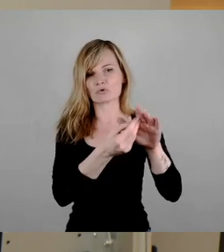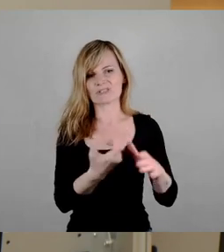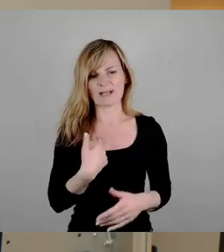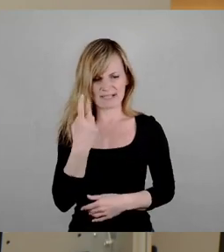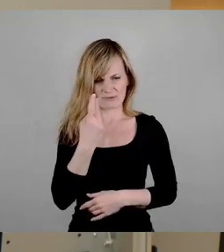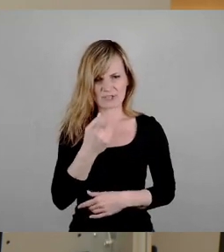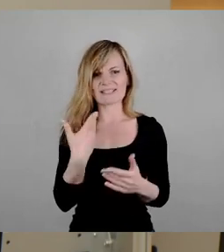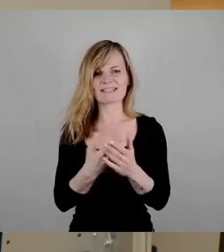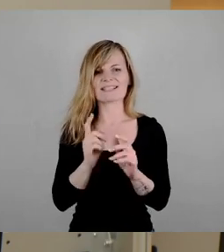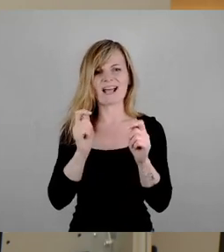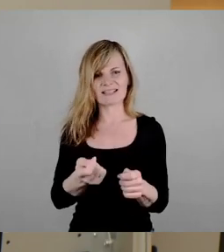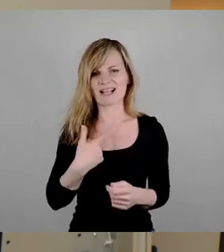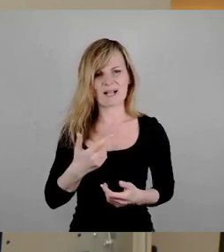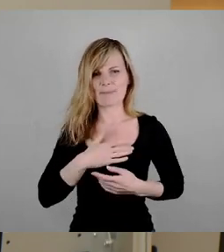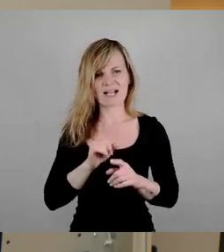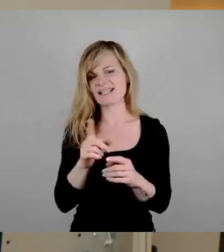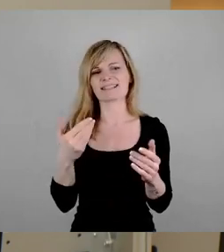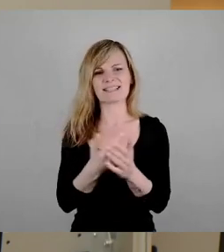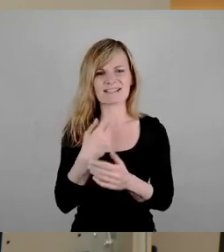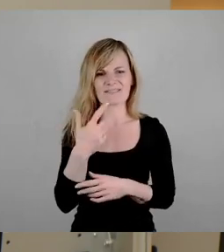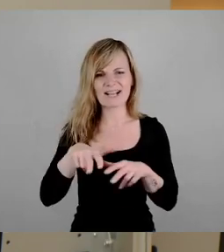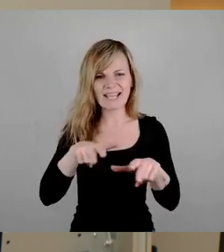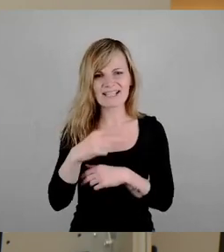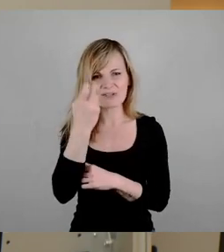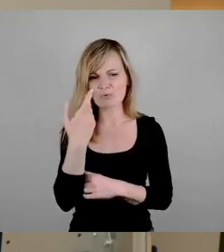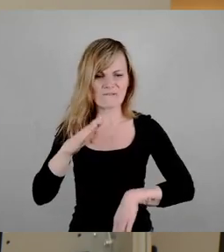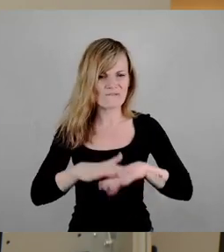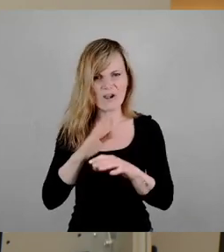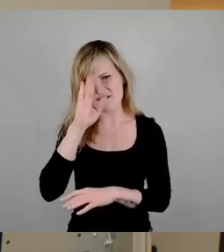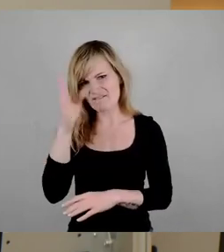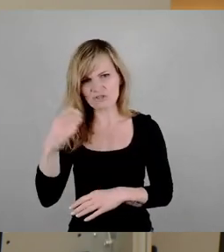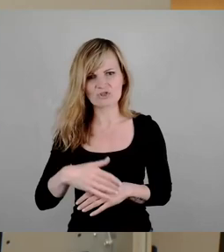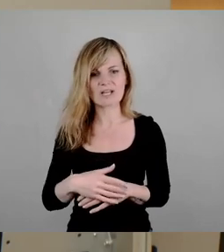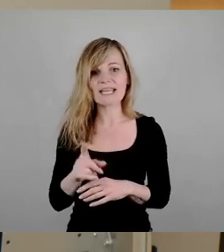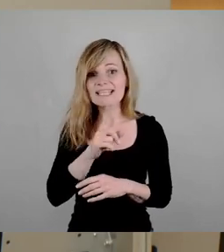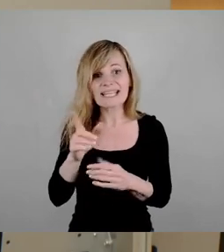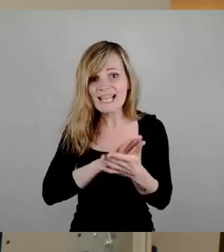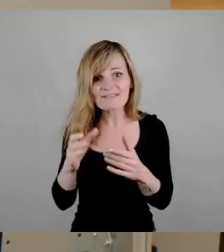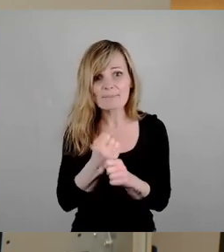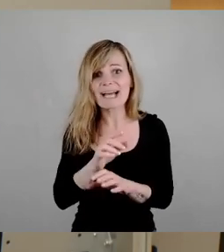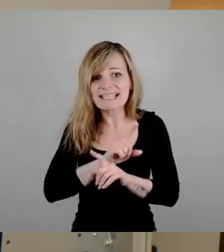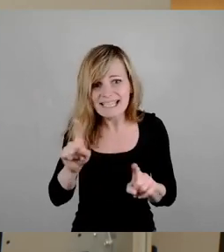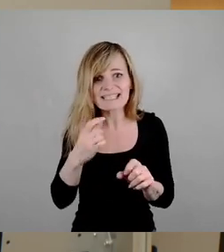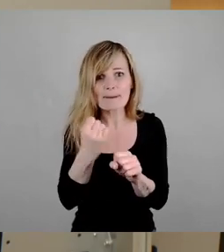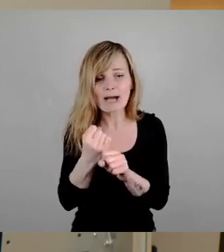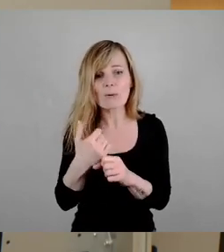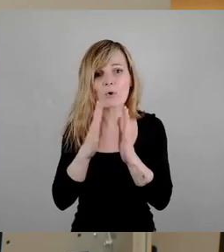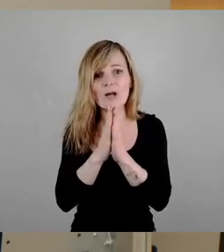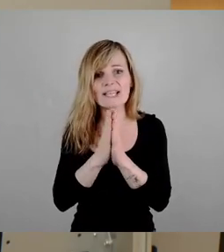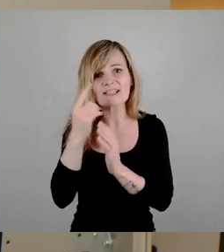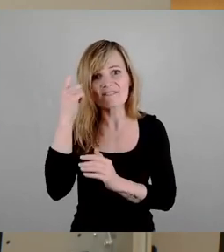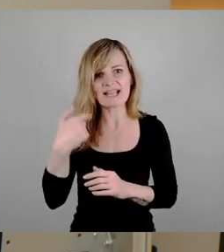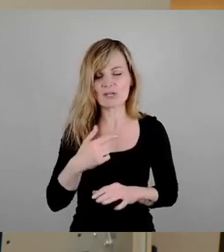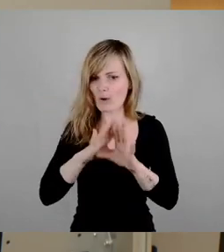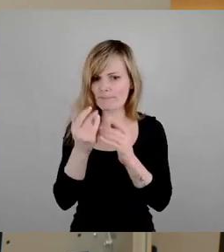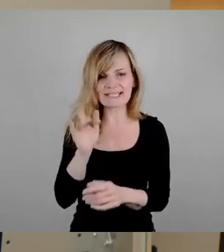Verkehrsversuch völliger Unsinn ist. Nicht einfach machen, nie machen, um Gottes Willen. Ich bin komplett dagegen, ich will